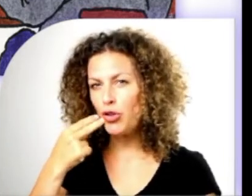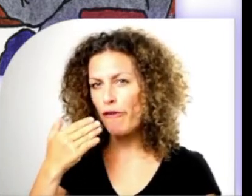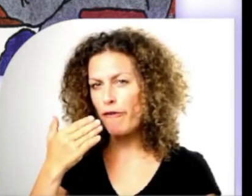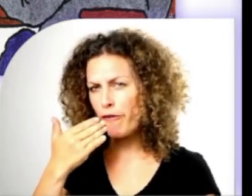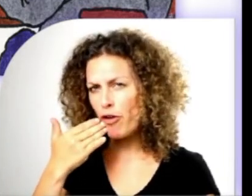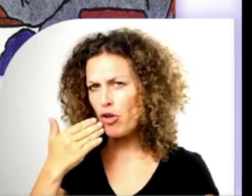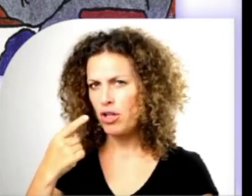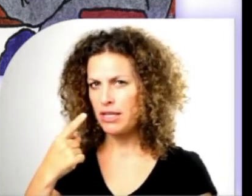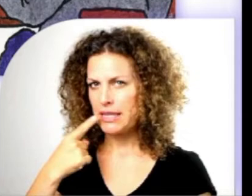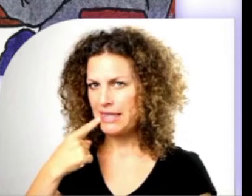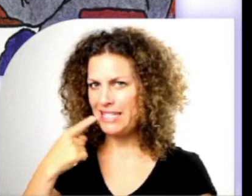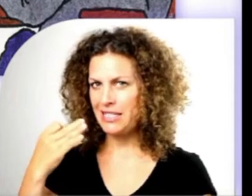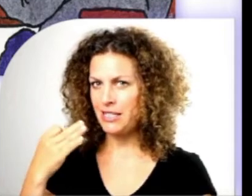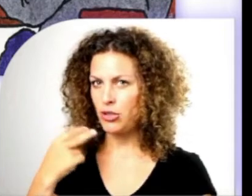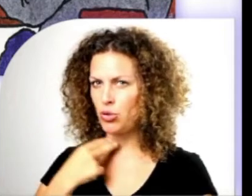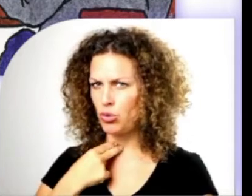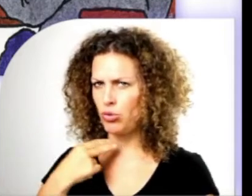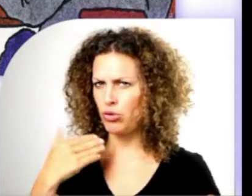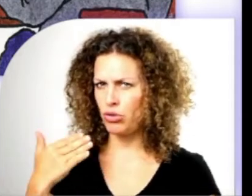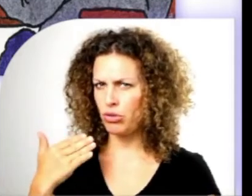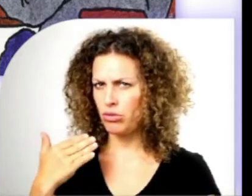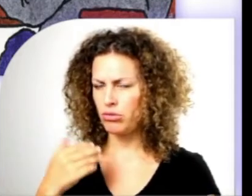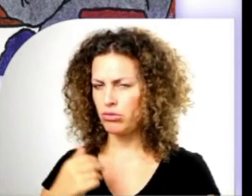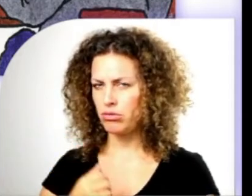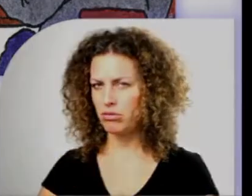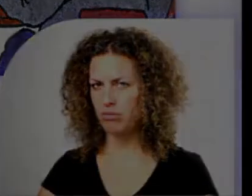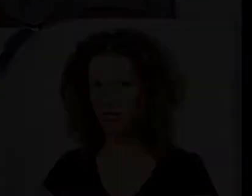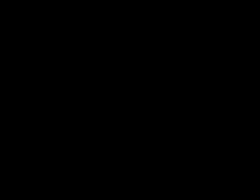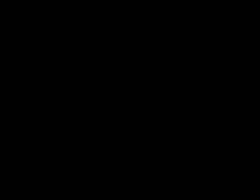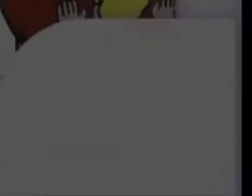deux enfants discutent.